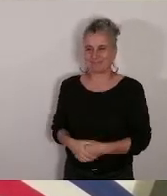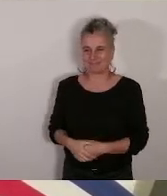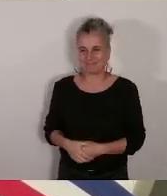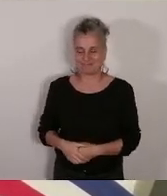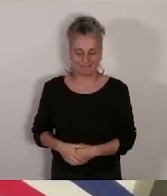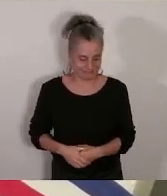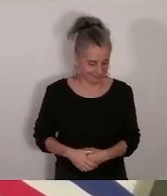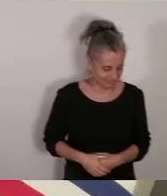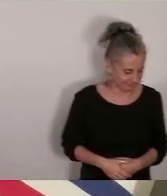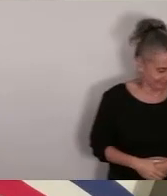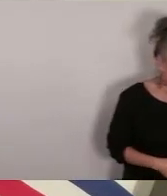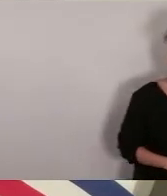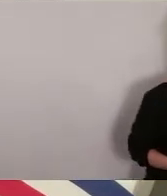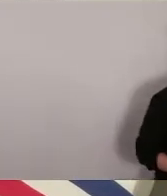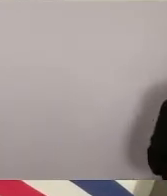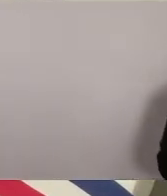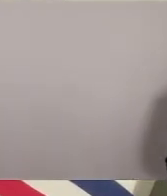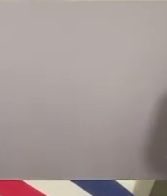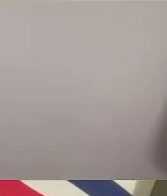Patrick Amico,